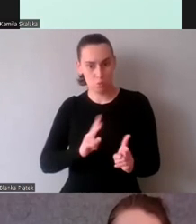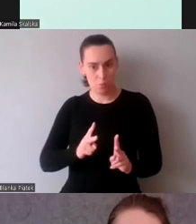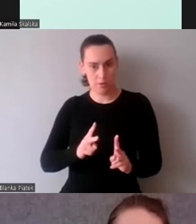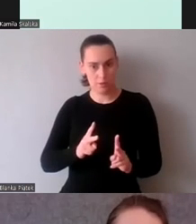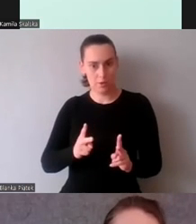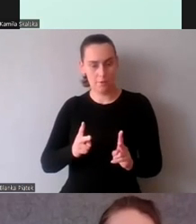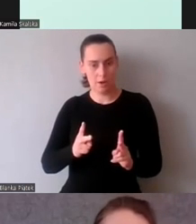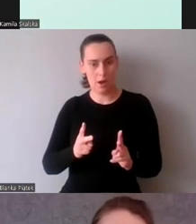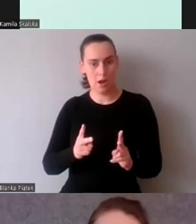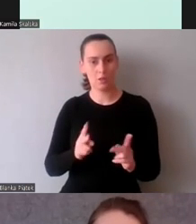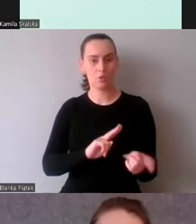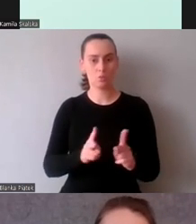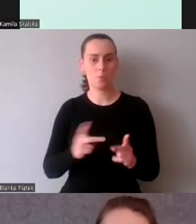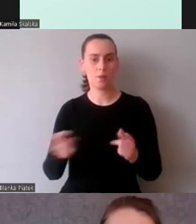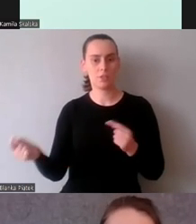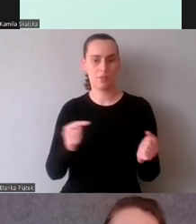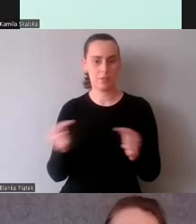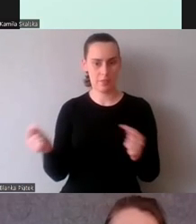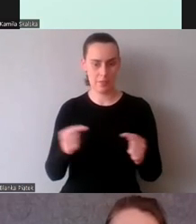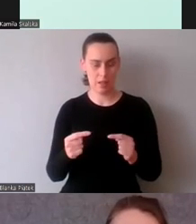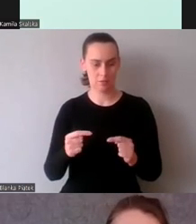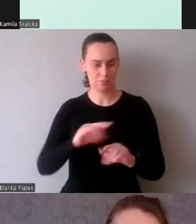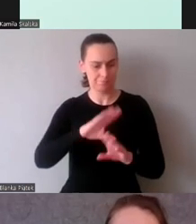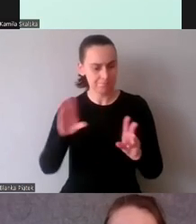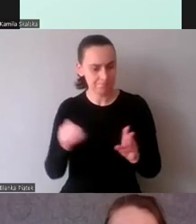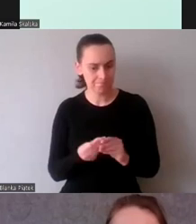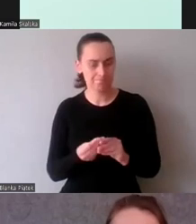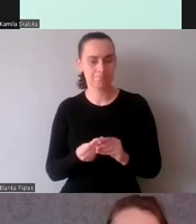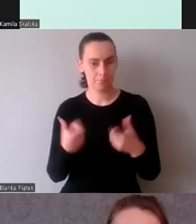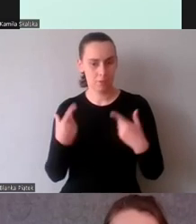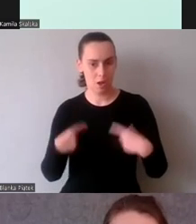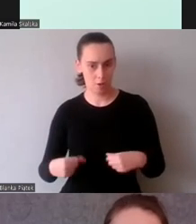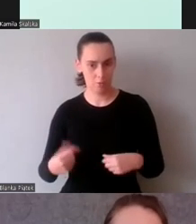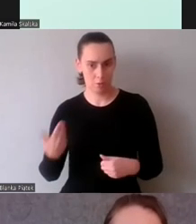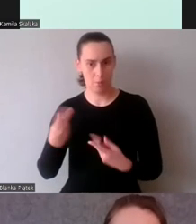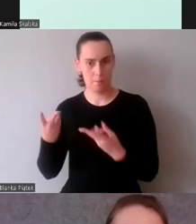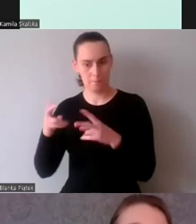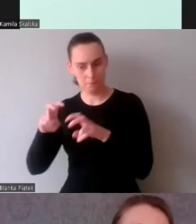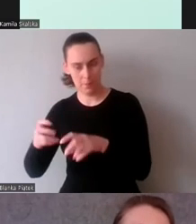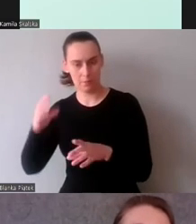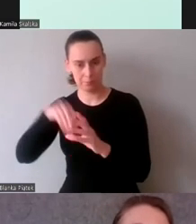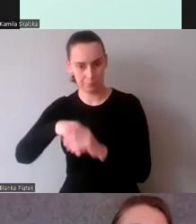Tutaj mieliśmy niemal wszystkich uczestników. Mieliśmy sześciu francuskich tłumaczy,